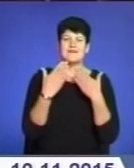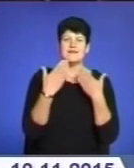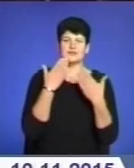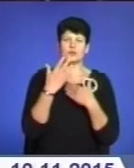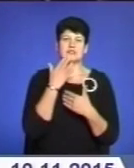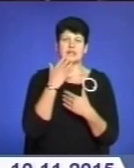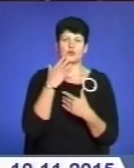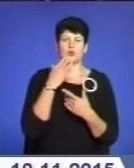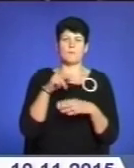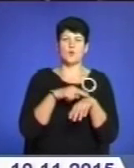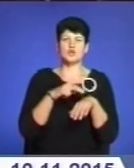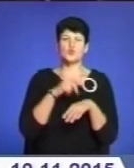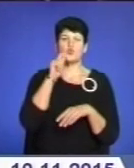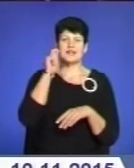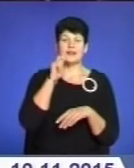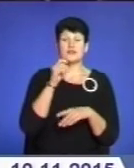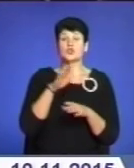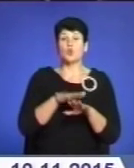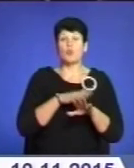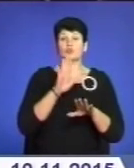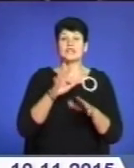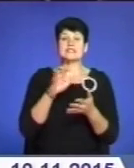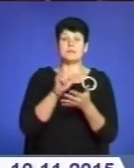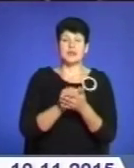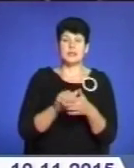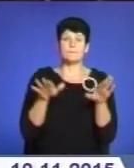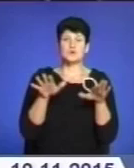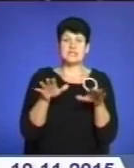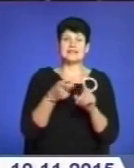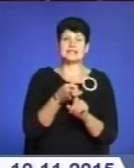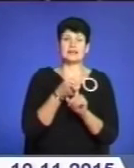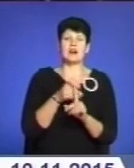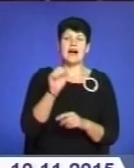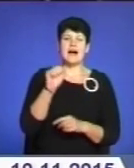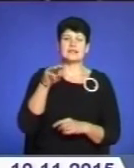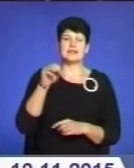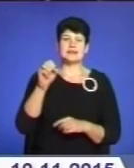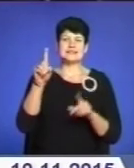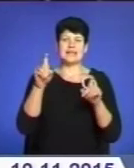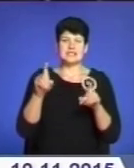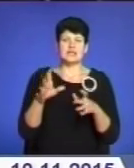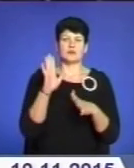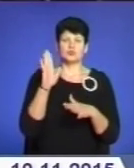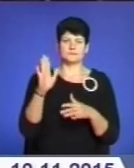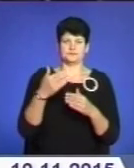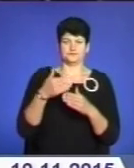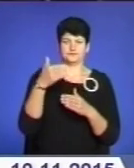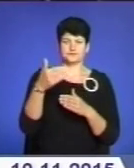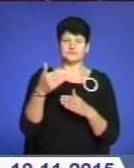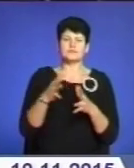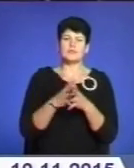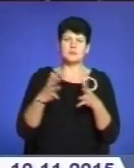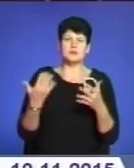України. Та чи довго він займатиме ці посади залежатиме від атестації, яка чекає його попереду. Більше про новий